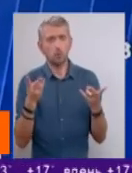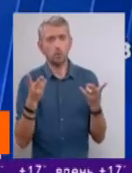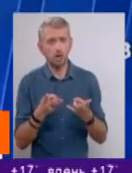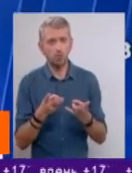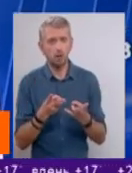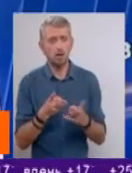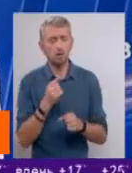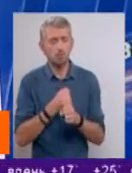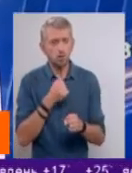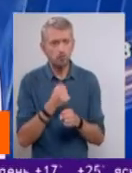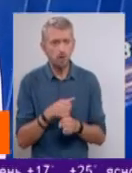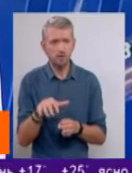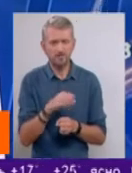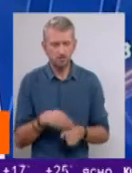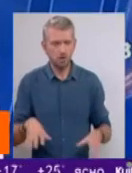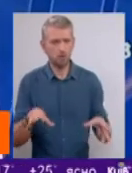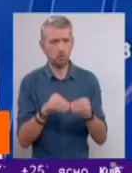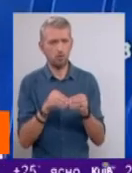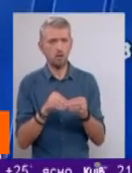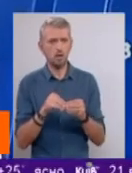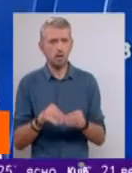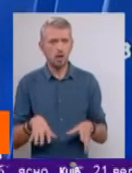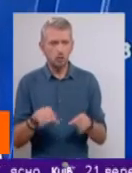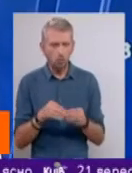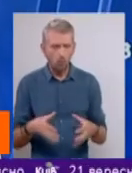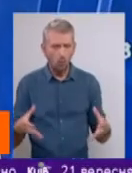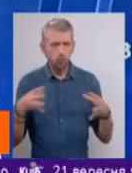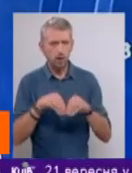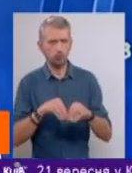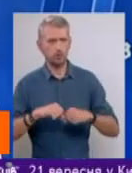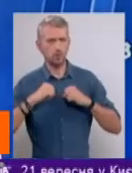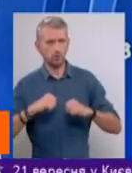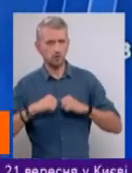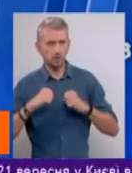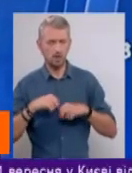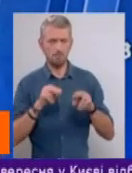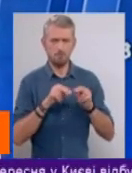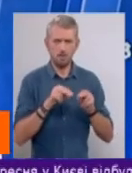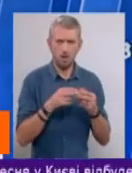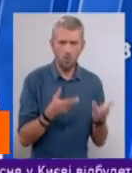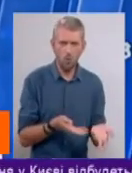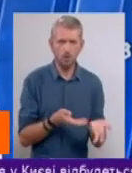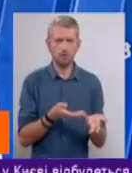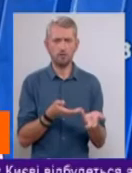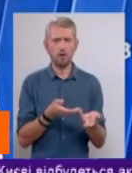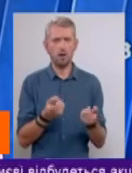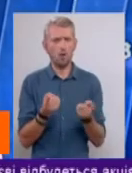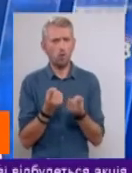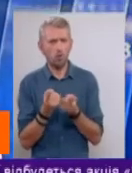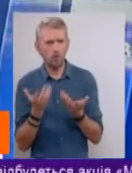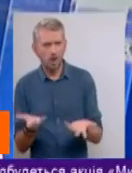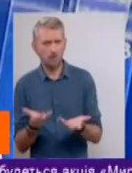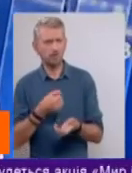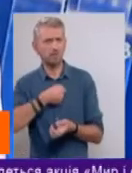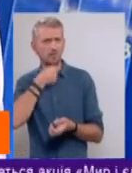працювати всім разом. І разом, об'єднуючи зусилля, педагогів, однокласників,